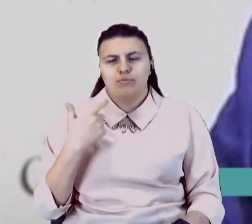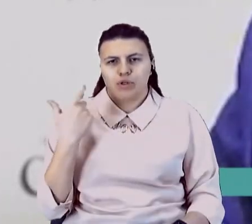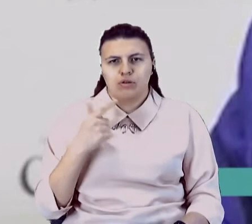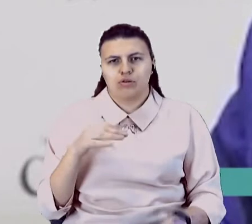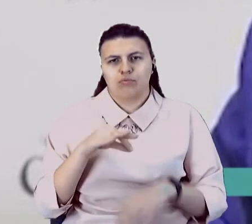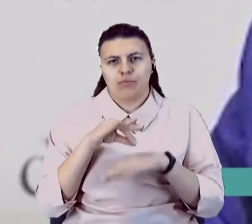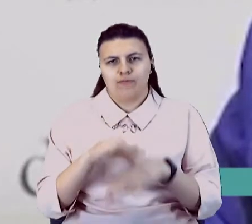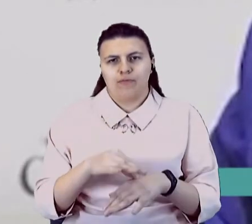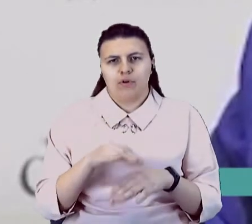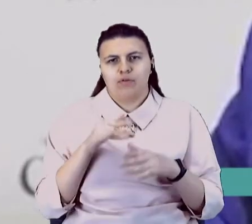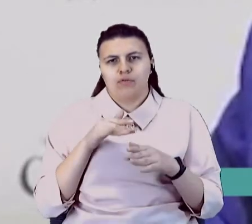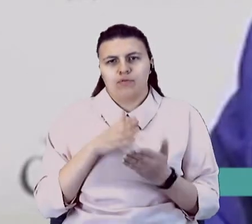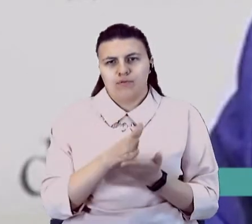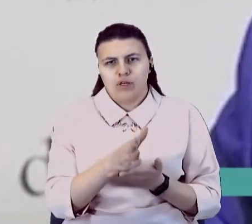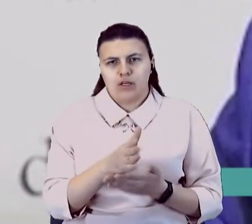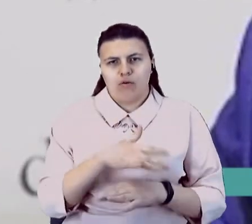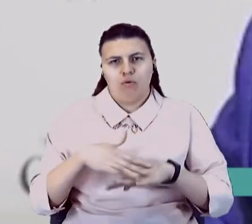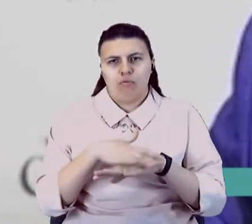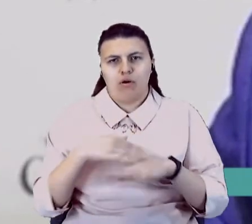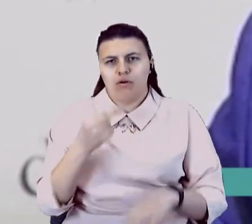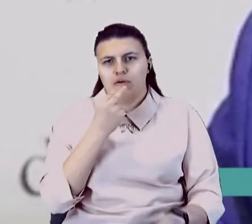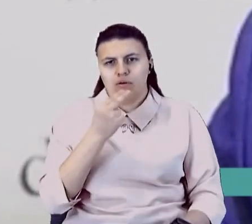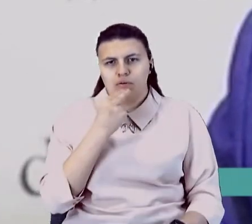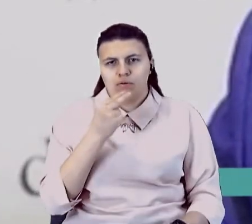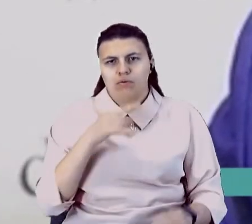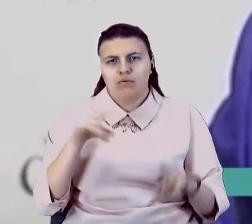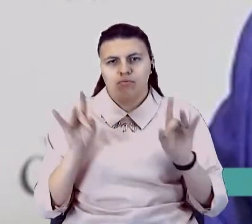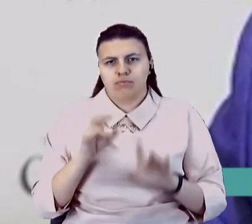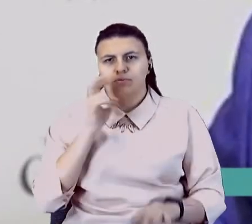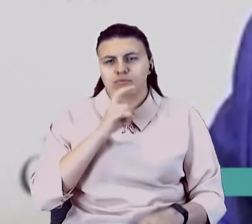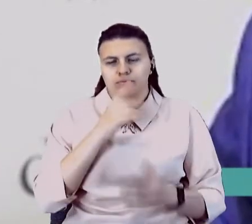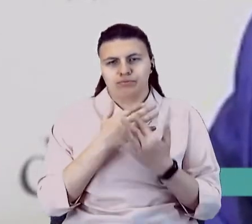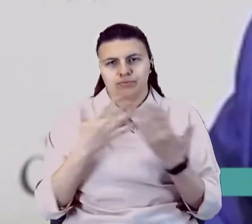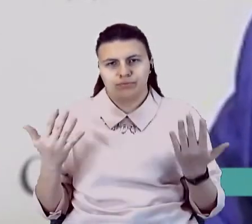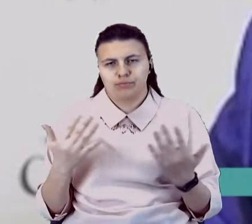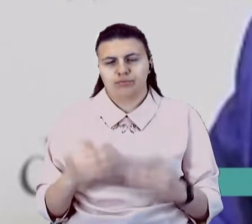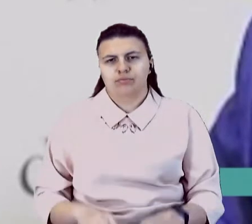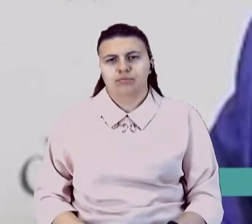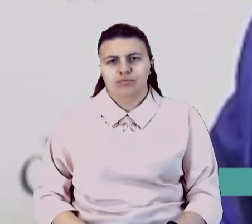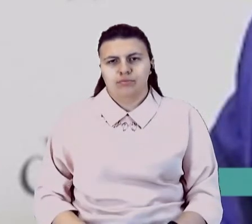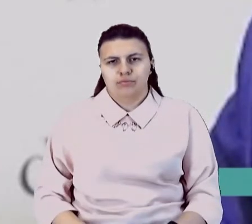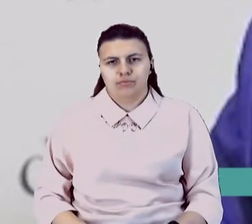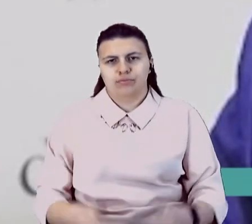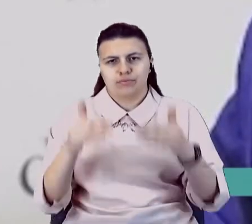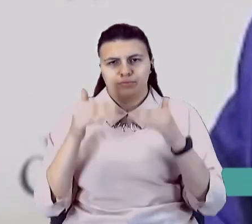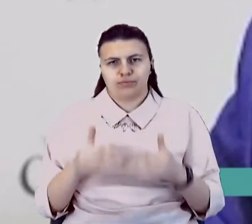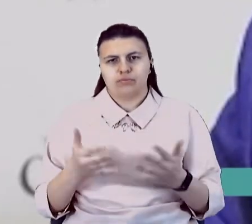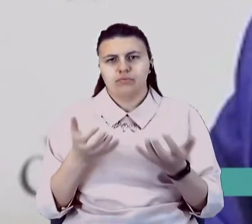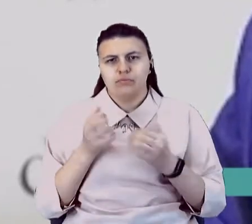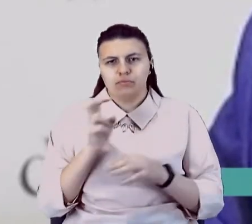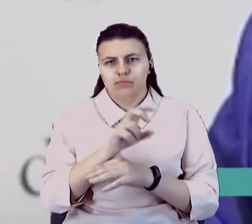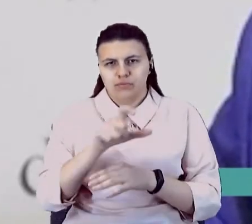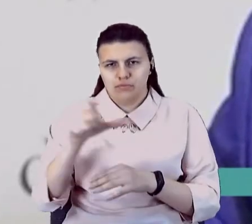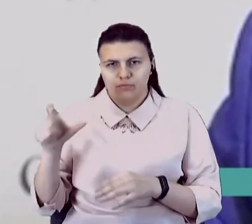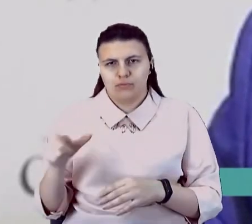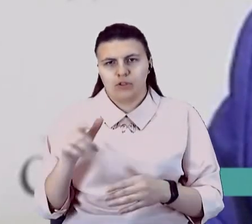у сфері громадського харчування, барів, ресторанів, кафе тощо. Наступне – приймання відвідувачів у торговельно